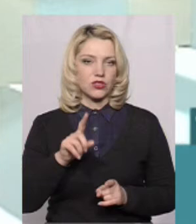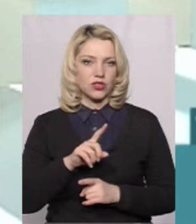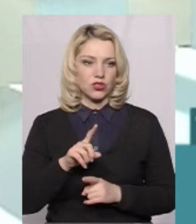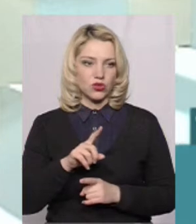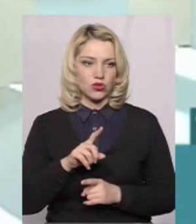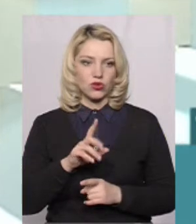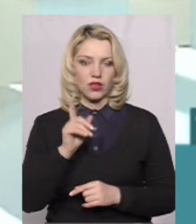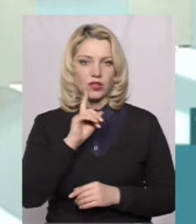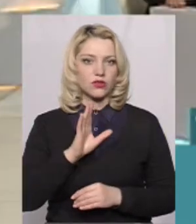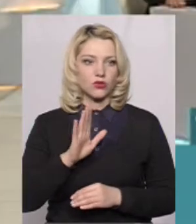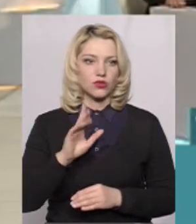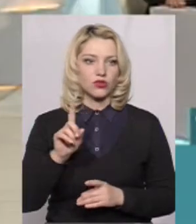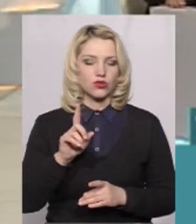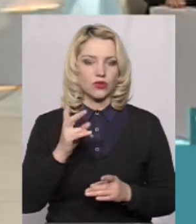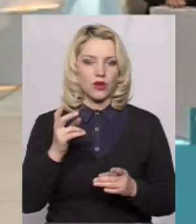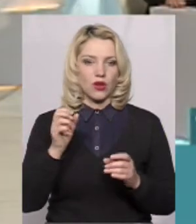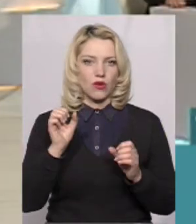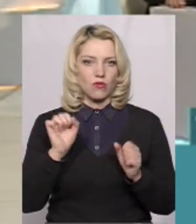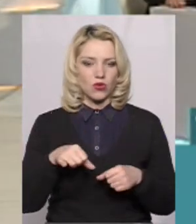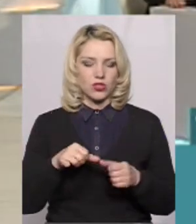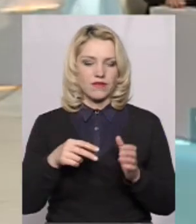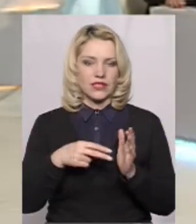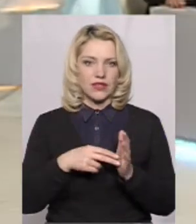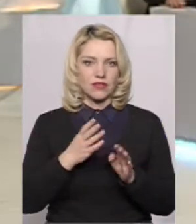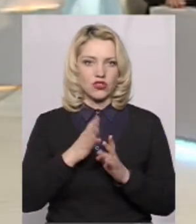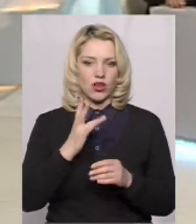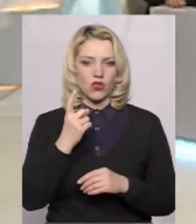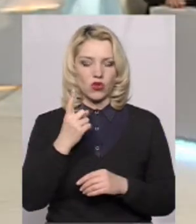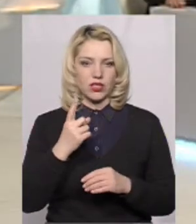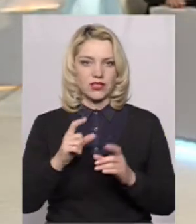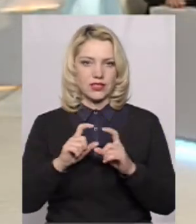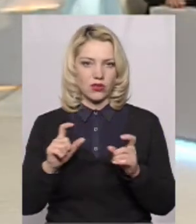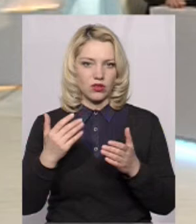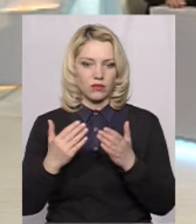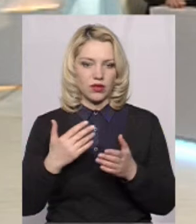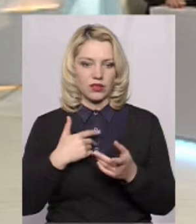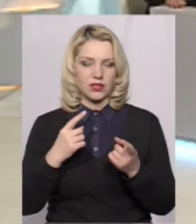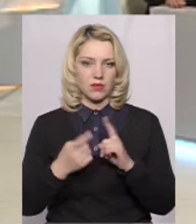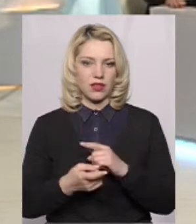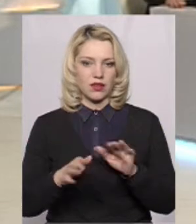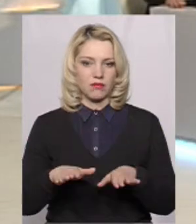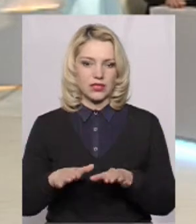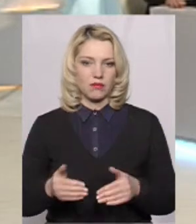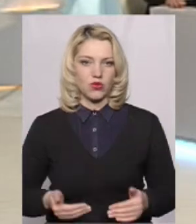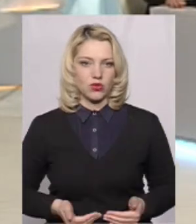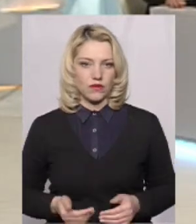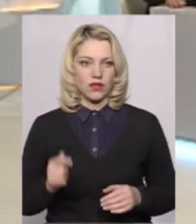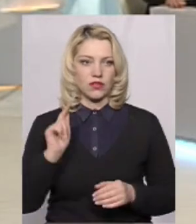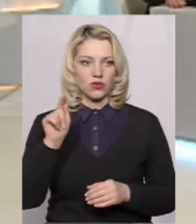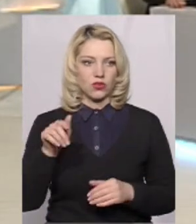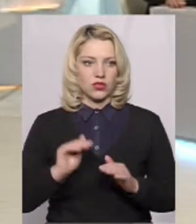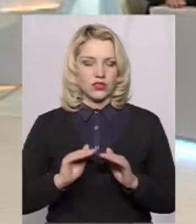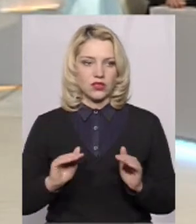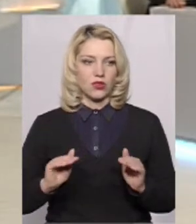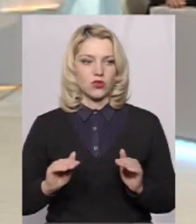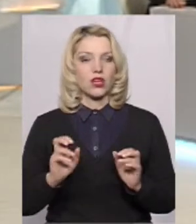досить незручно, що можна ставати лише в один садочок в чергу, тому що вона, наприклад, змінила місце проживання. Той садочок... Як